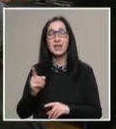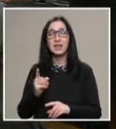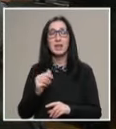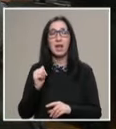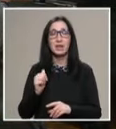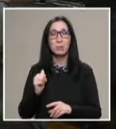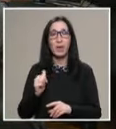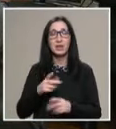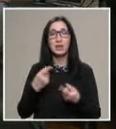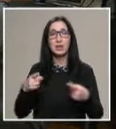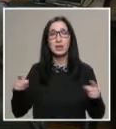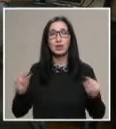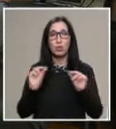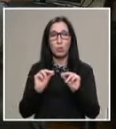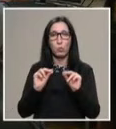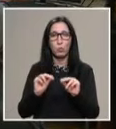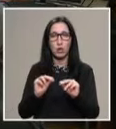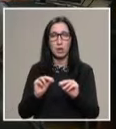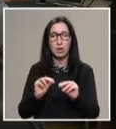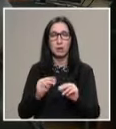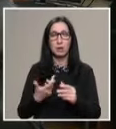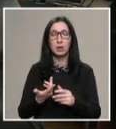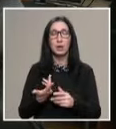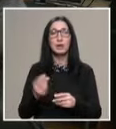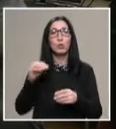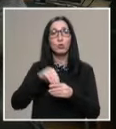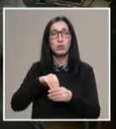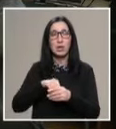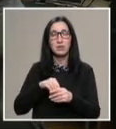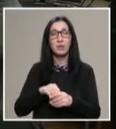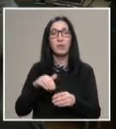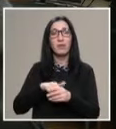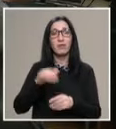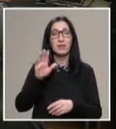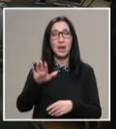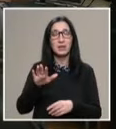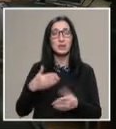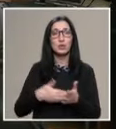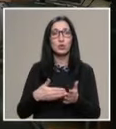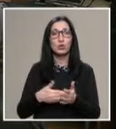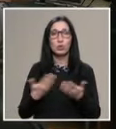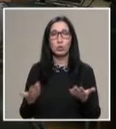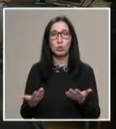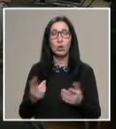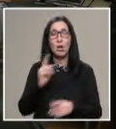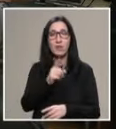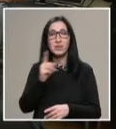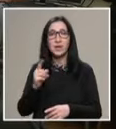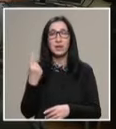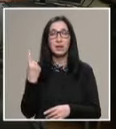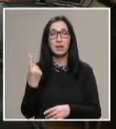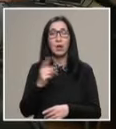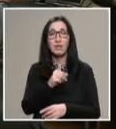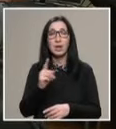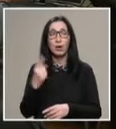аспект на различните обучения да участваме в тях, защото всеки един,